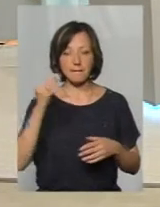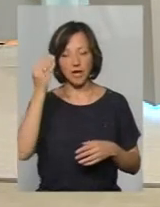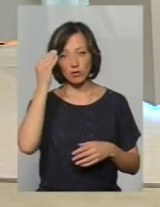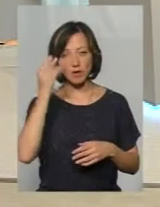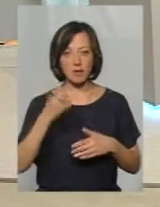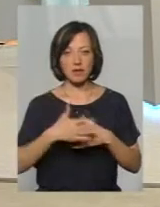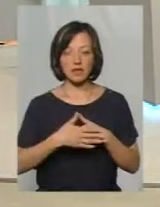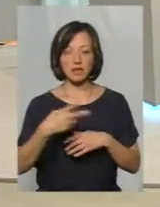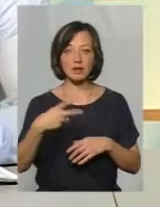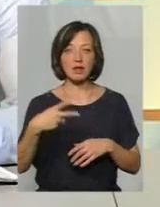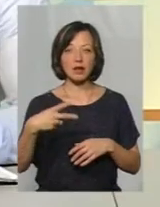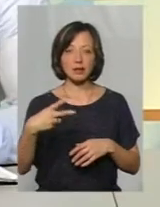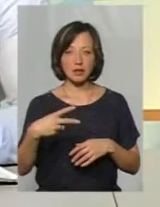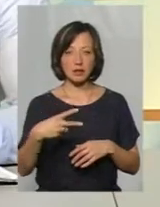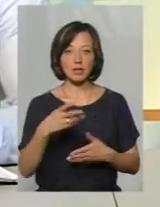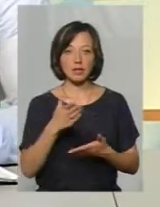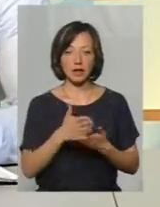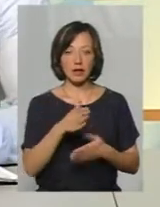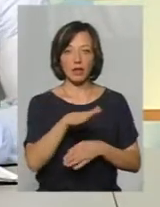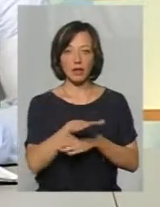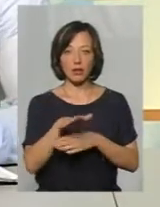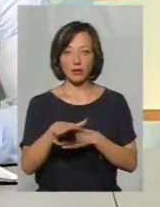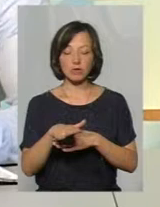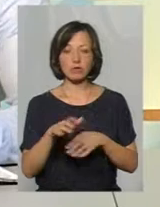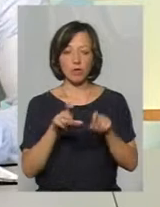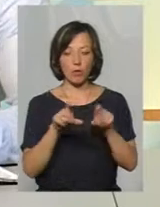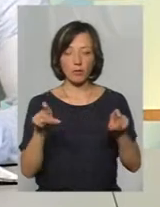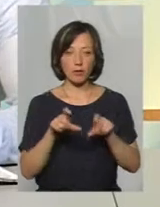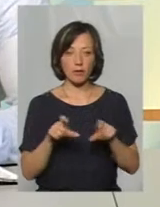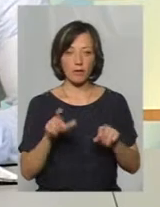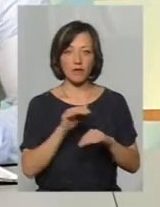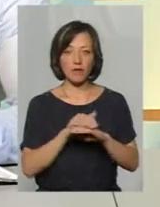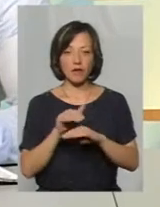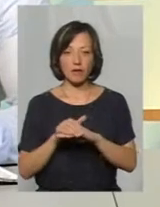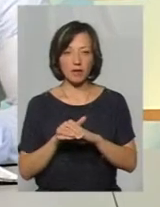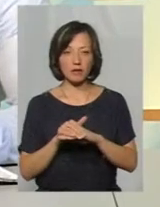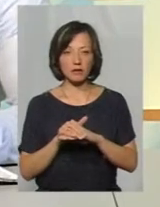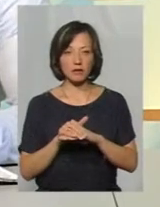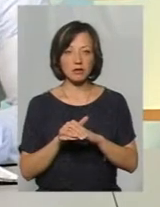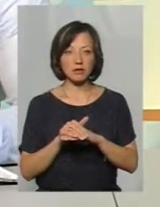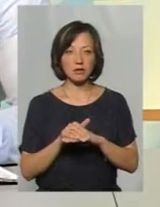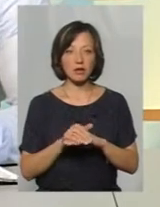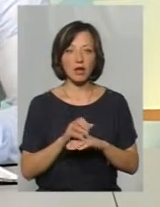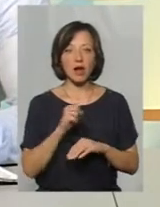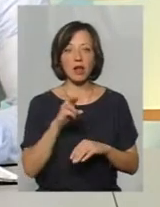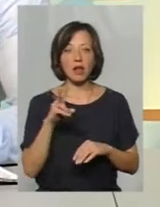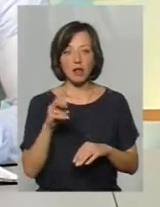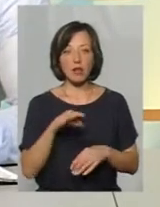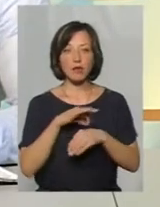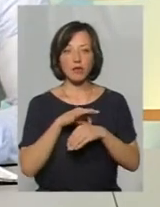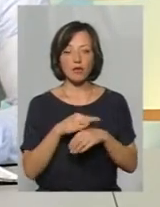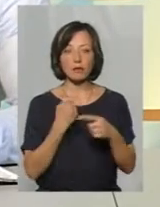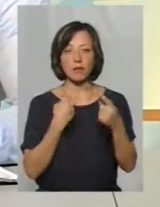Близько 20 суб'єктів, об'єктів ми виявили. Проте з ними проводяться